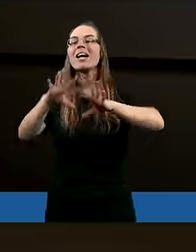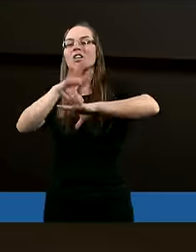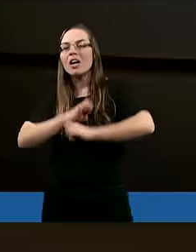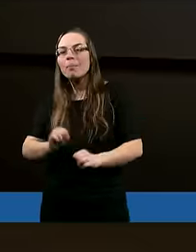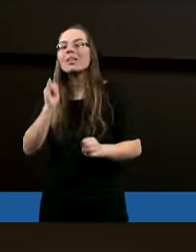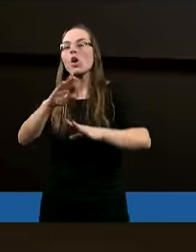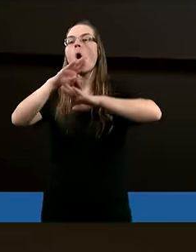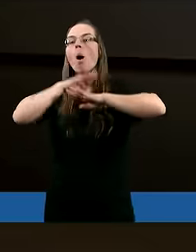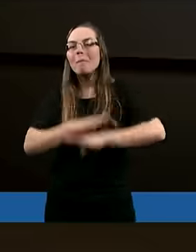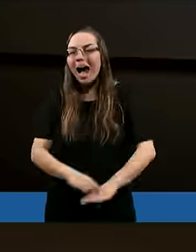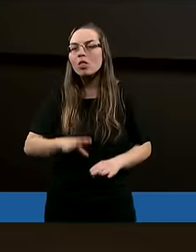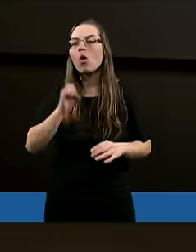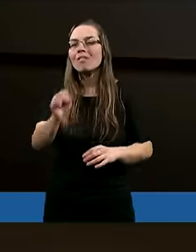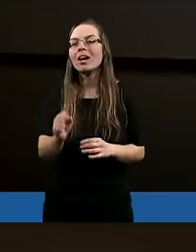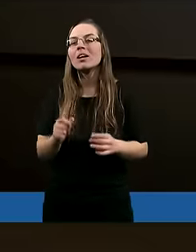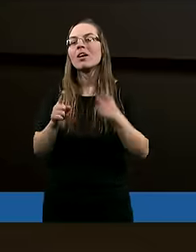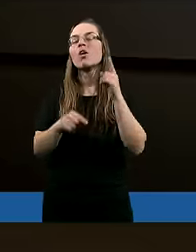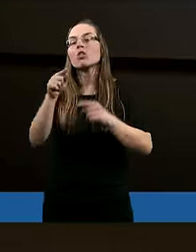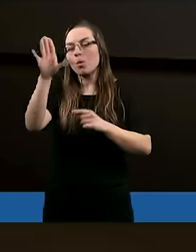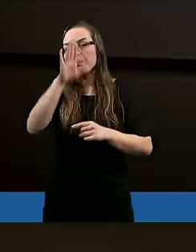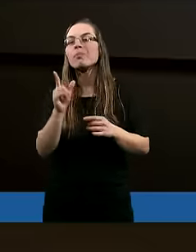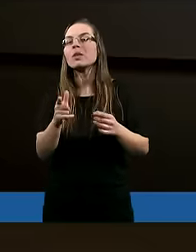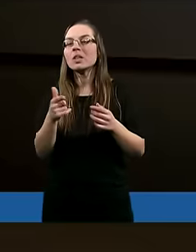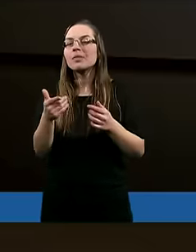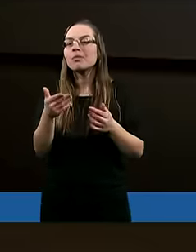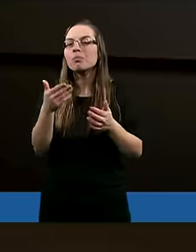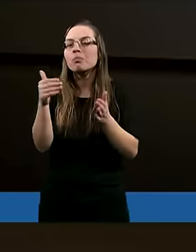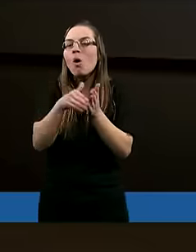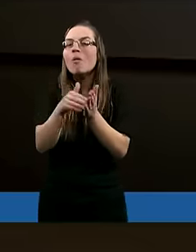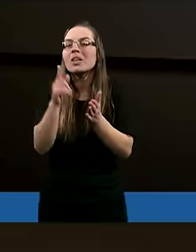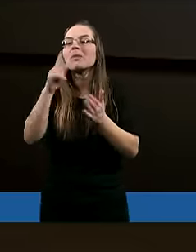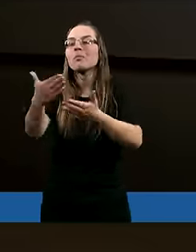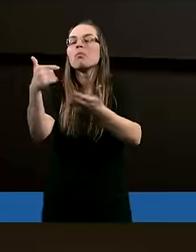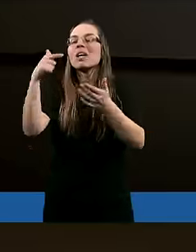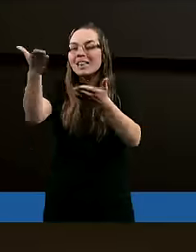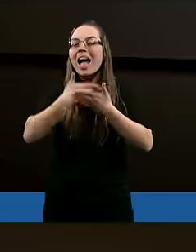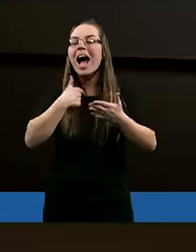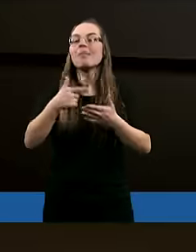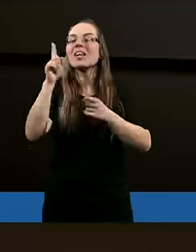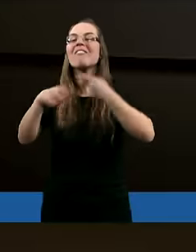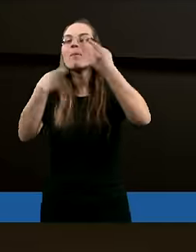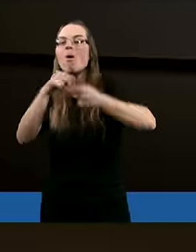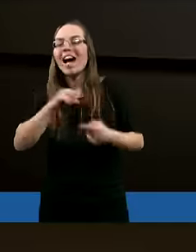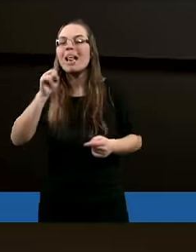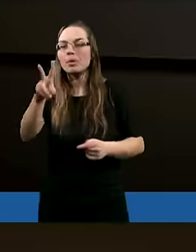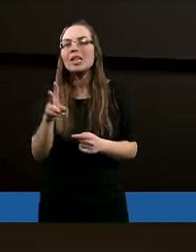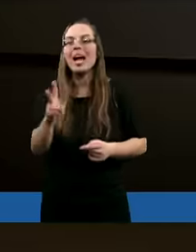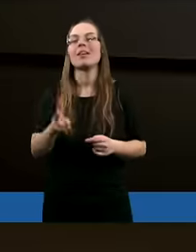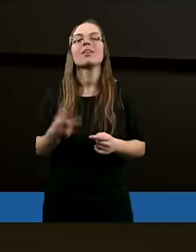cierpliwości i opanowania to Bóg mi nie dał. Tak czasami się wypowiadam, bo